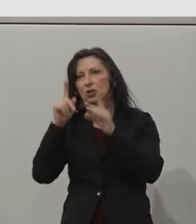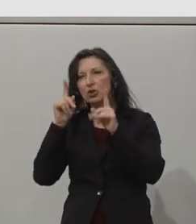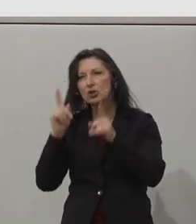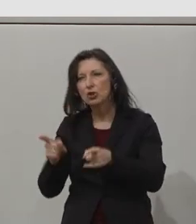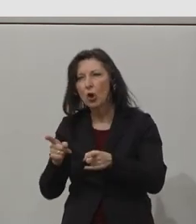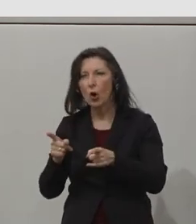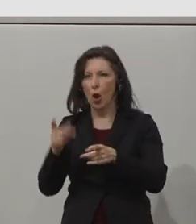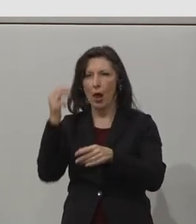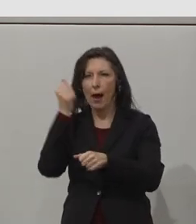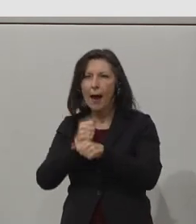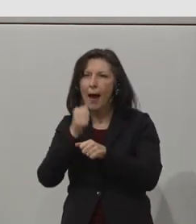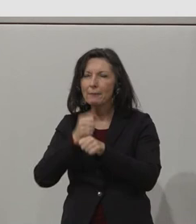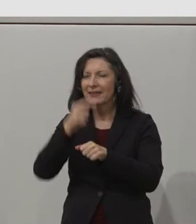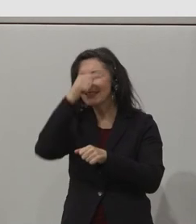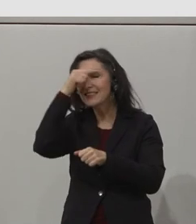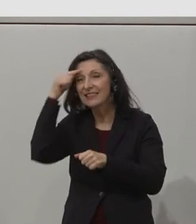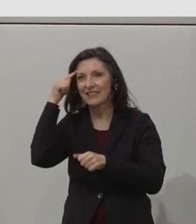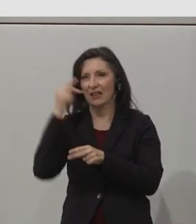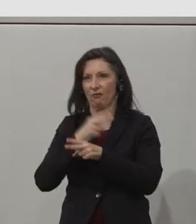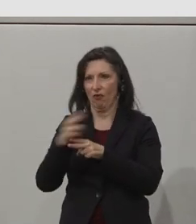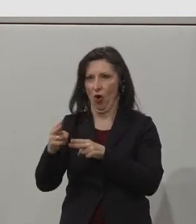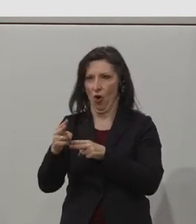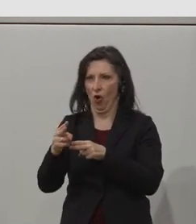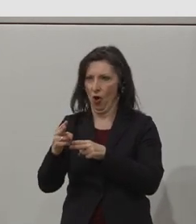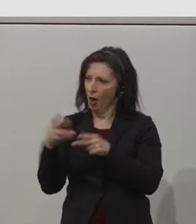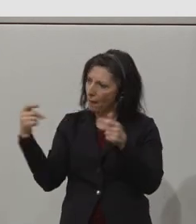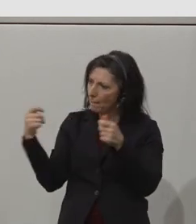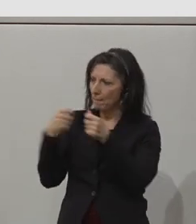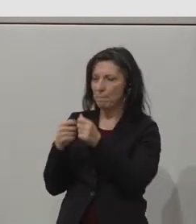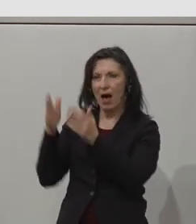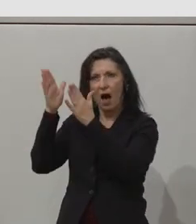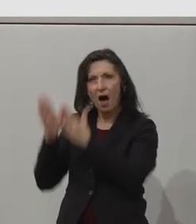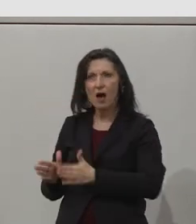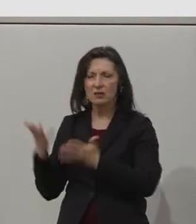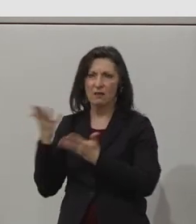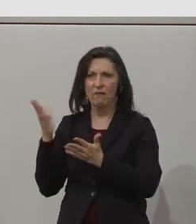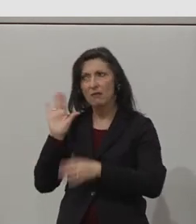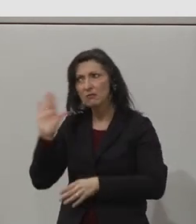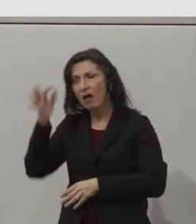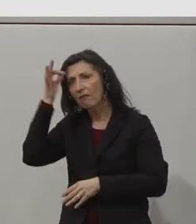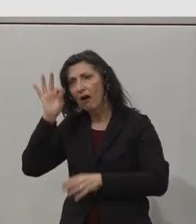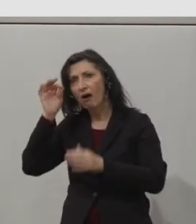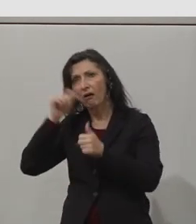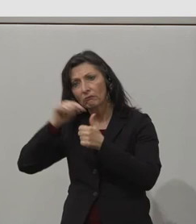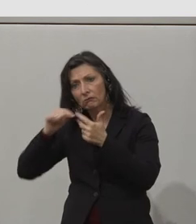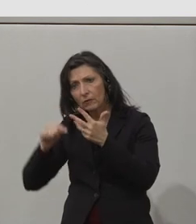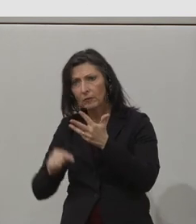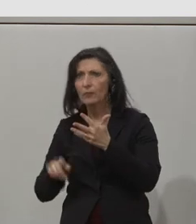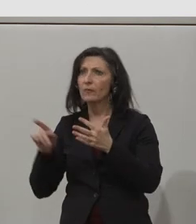a meaningful contribution throughout one of the most important industries that we have today.